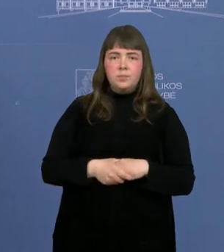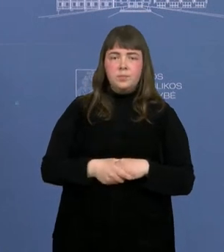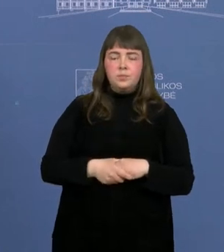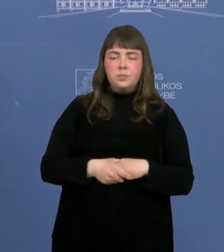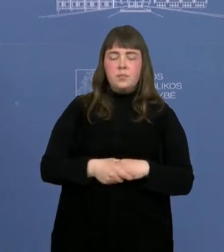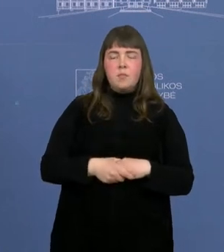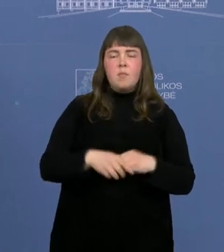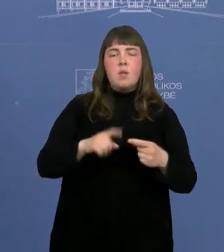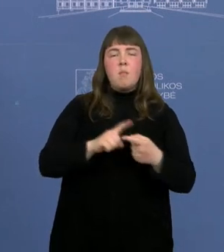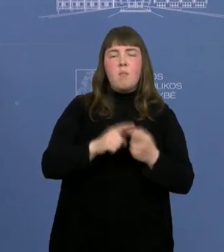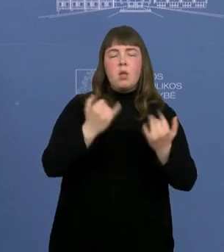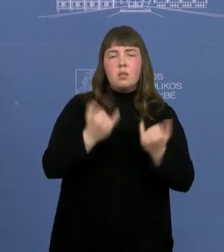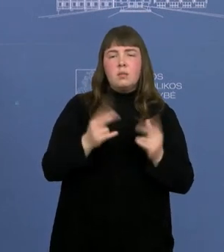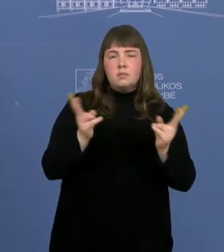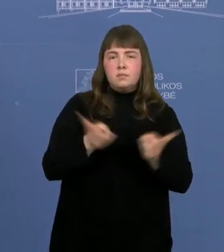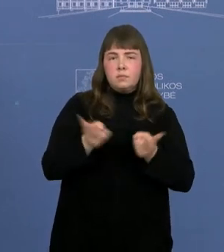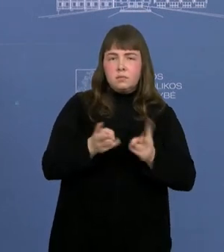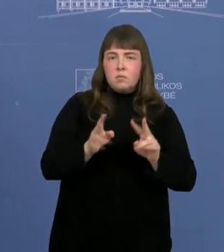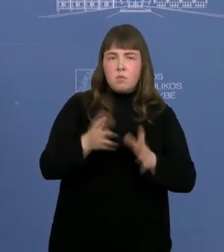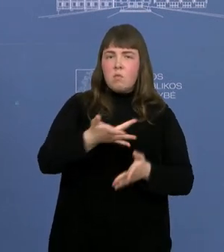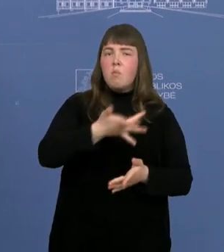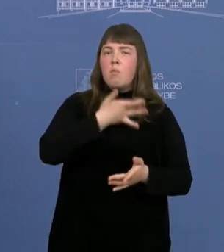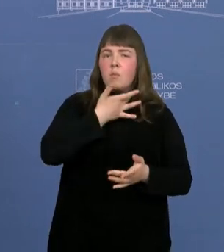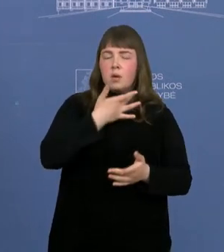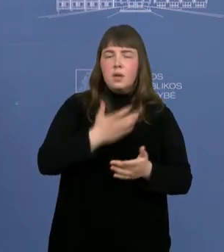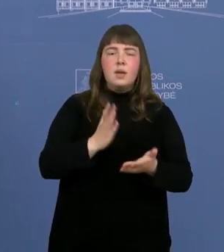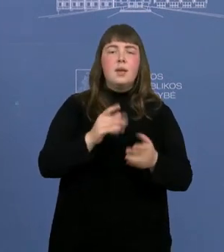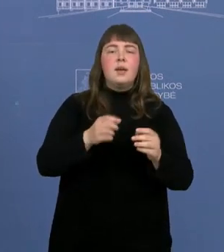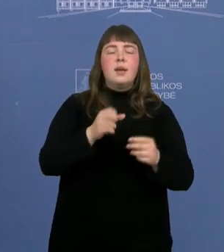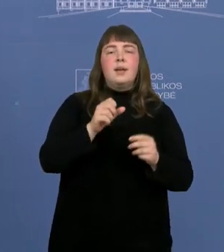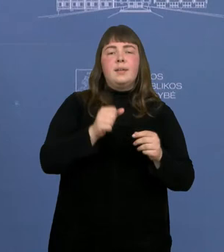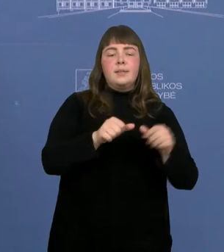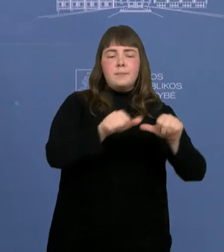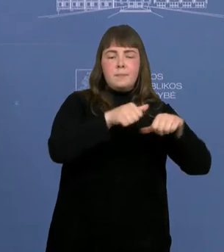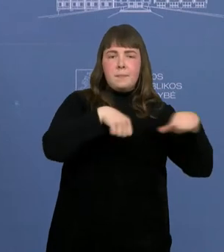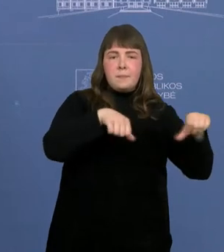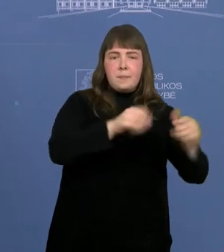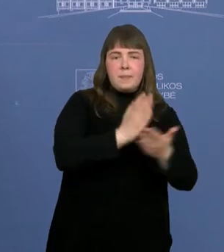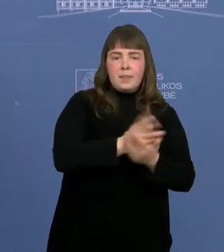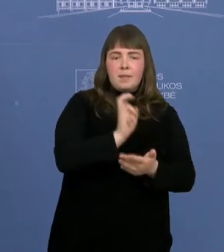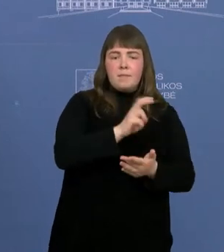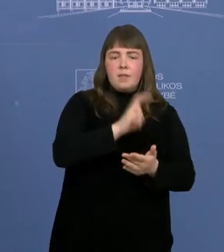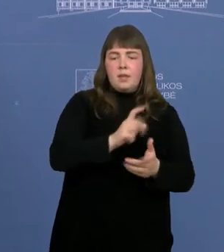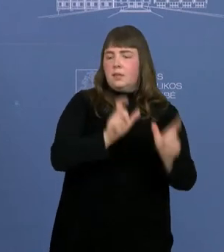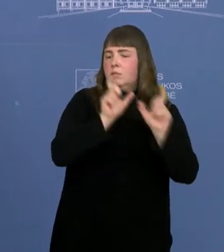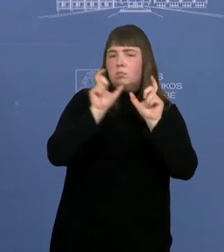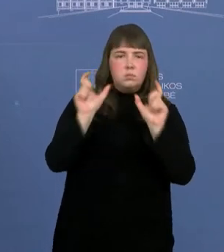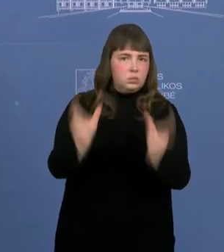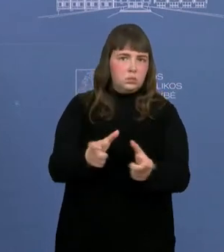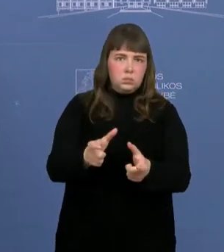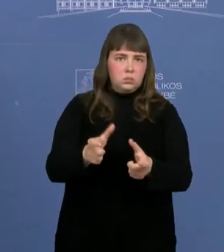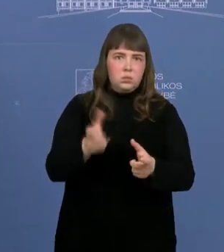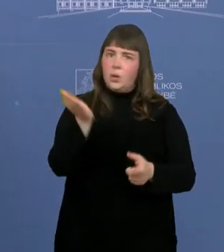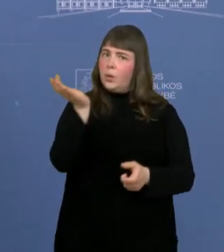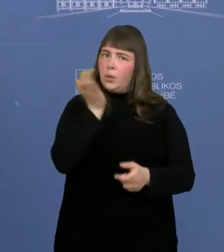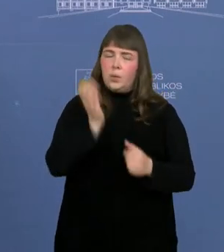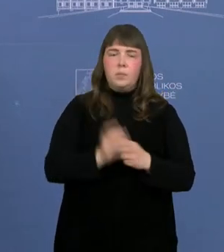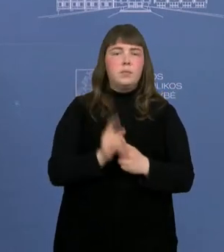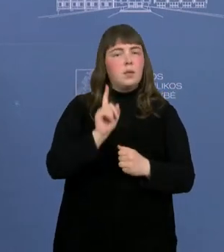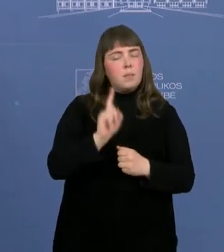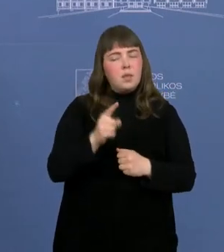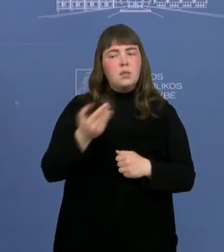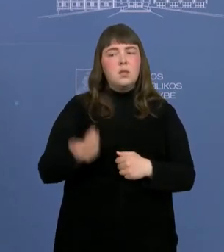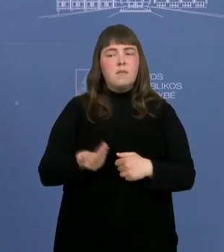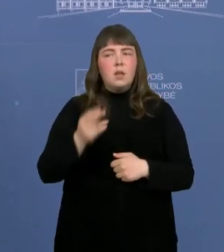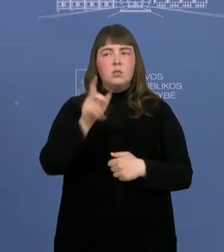Pagal dabartinį reikalavimus, tai rezervato lankymas yra be galo stipriai pribotas, bet mes matome, kad iš esmės galima būtų